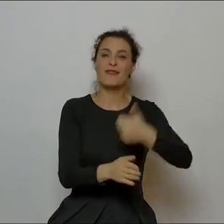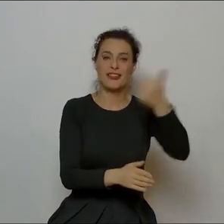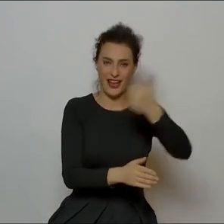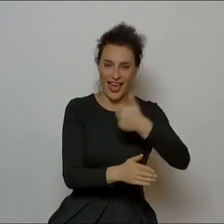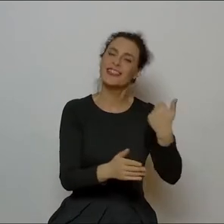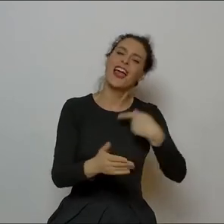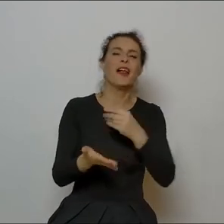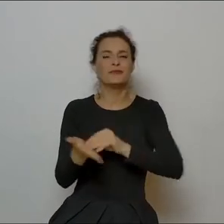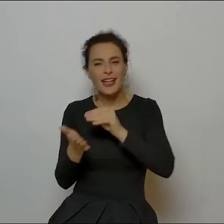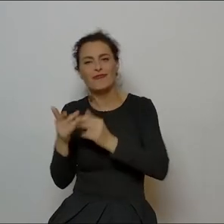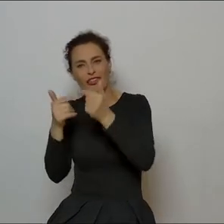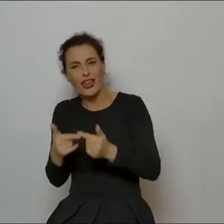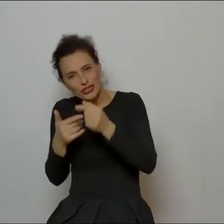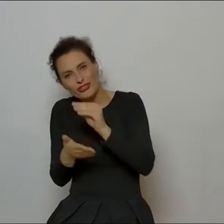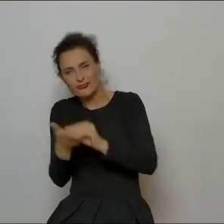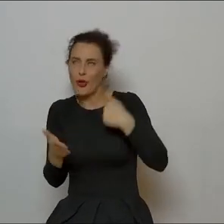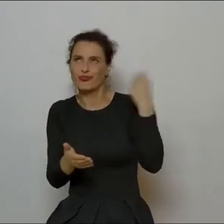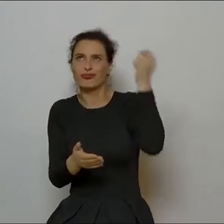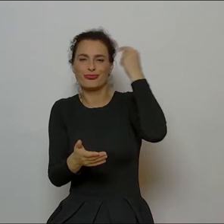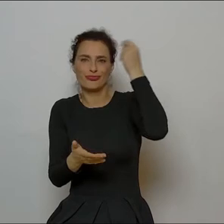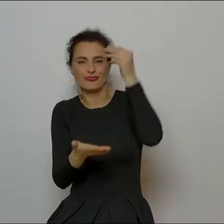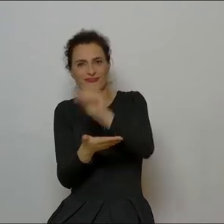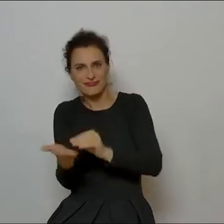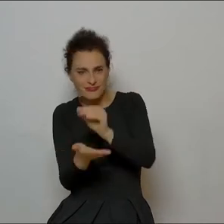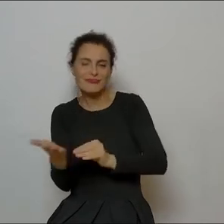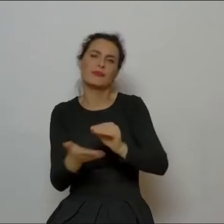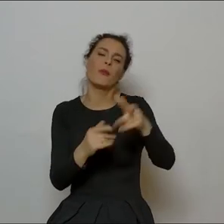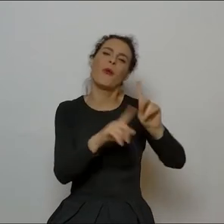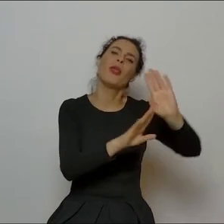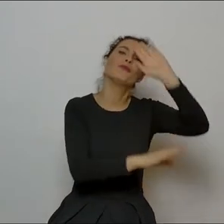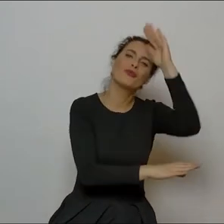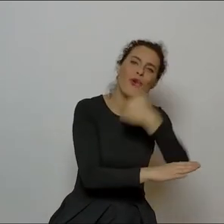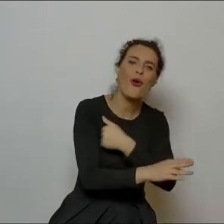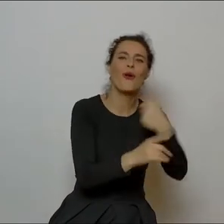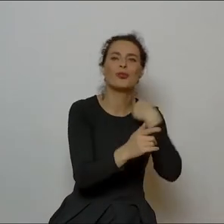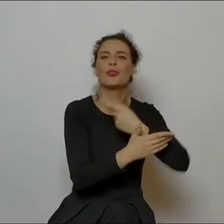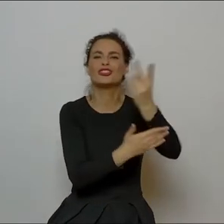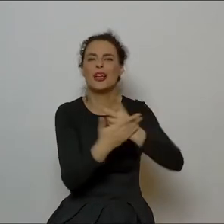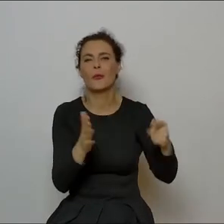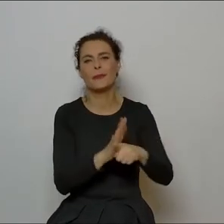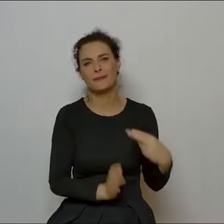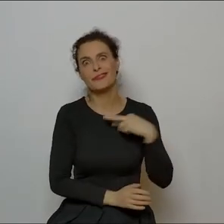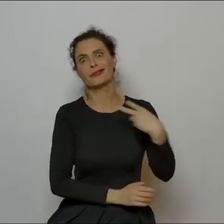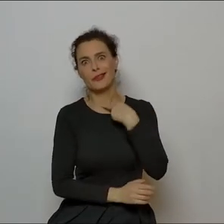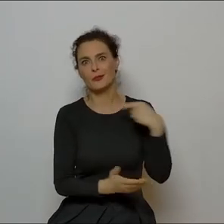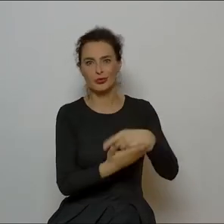sobie wierszyki. Po prostu tak mi przychodziły do głowy. W szkole się czytało, bo się musiało.